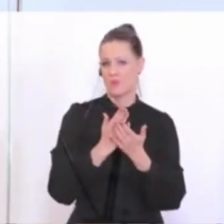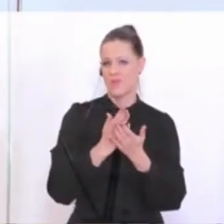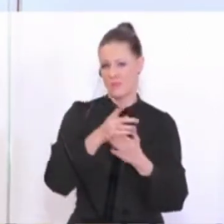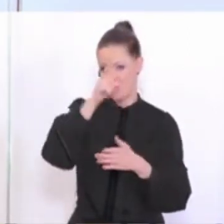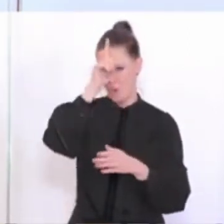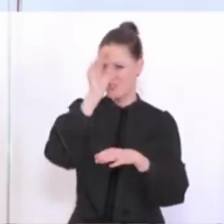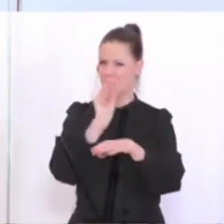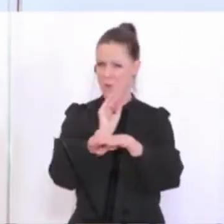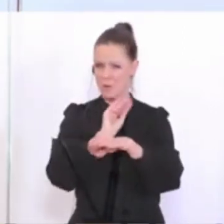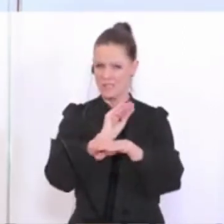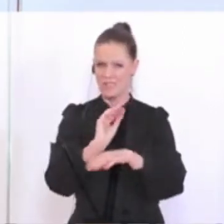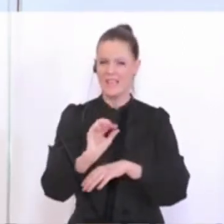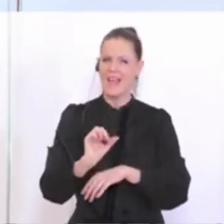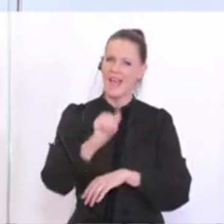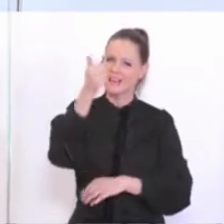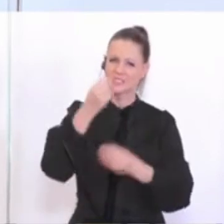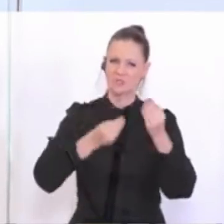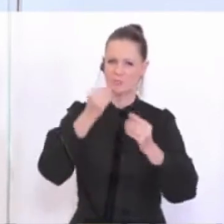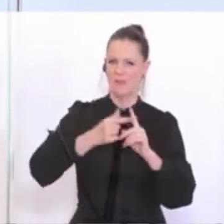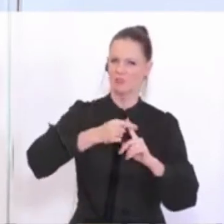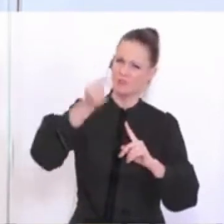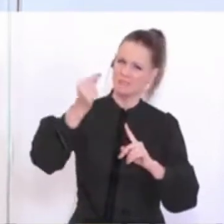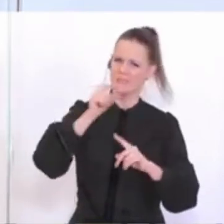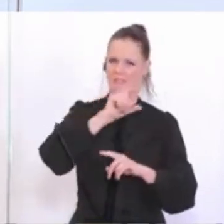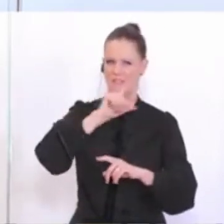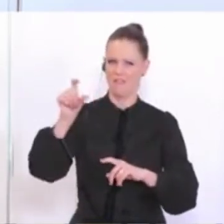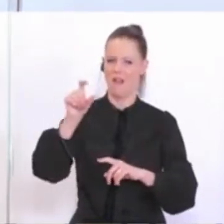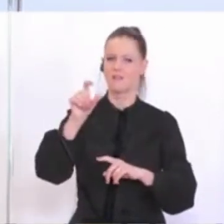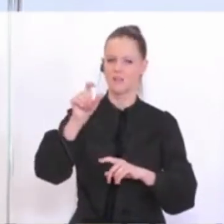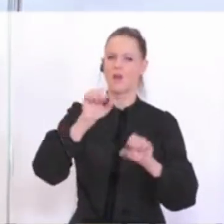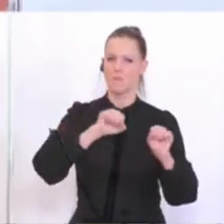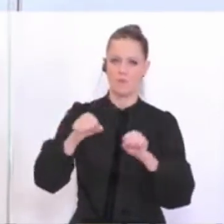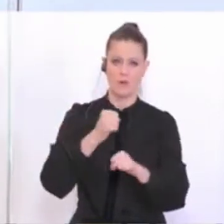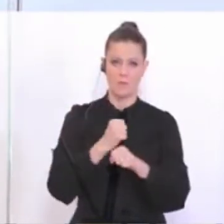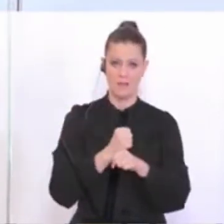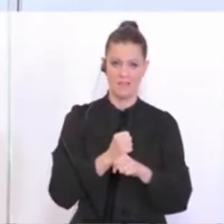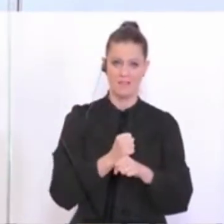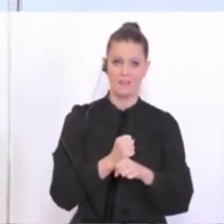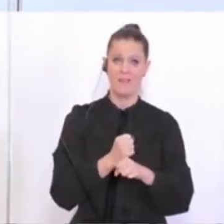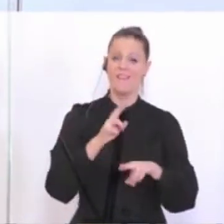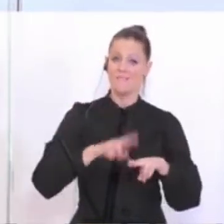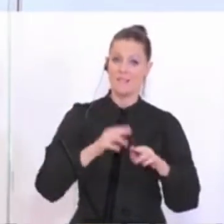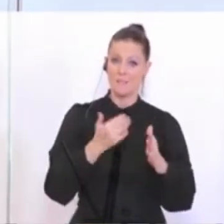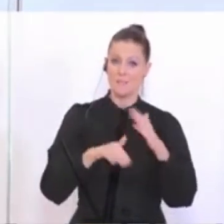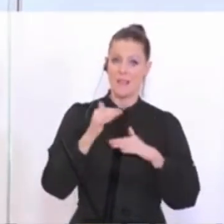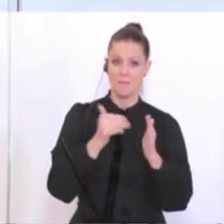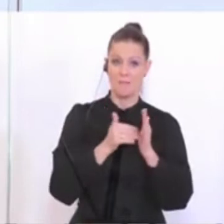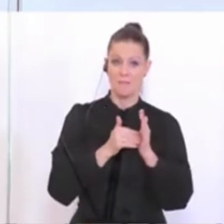beobachten, das für die oberste Spielklasse ermöglichen. Sollte es da einen Mehrbedarf geben, dann sind wir die Ersten, die hier ein offenes Ohr haben.